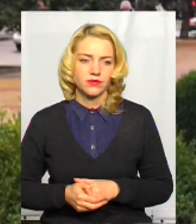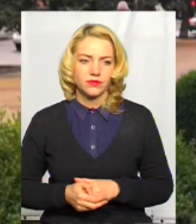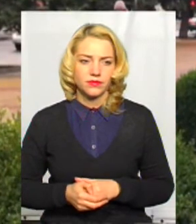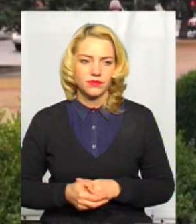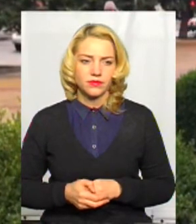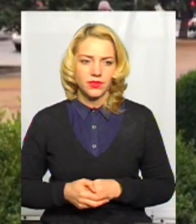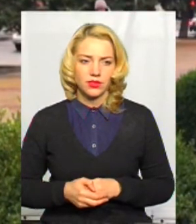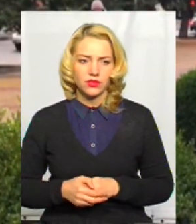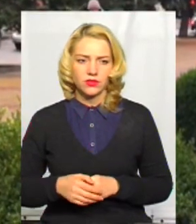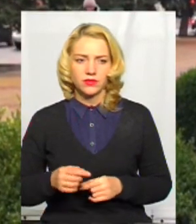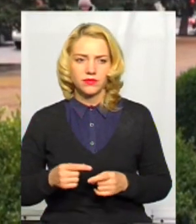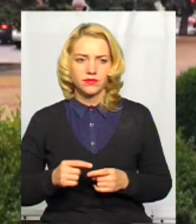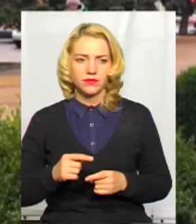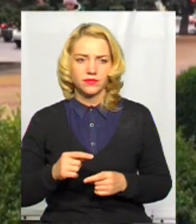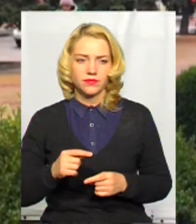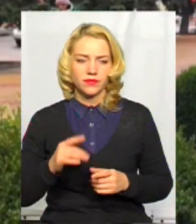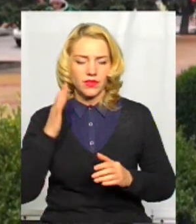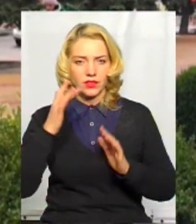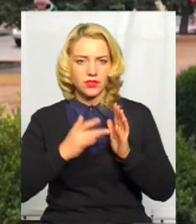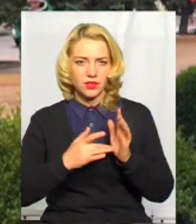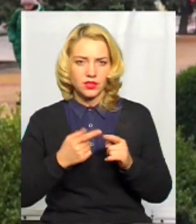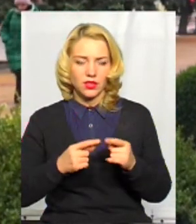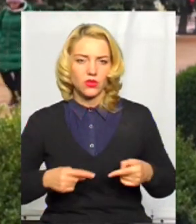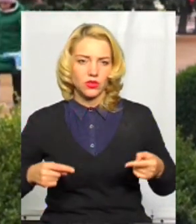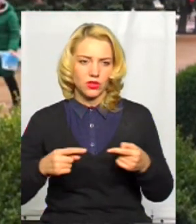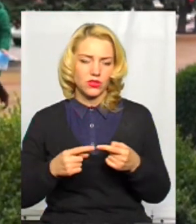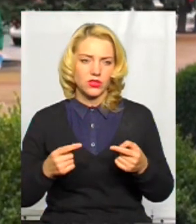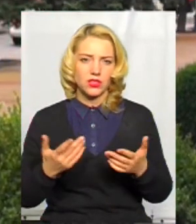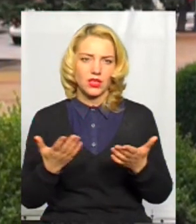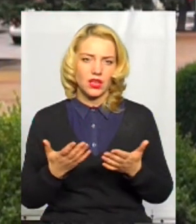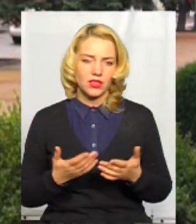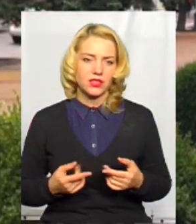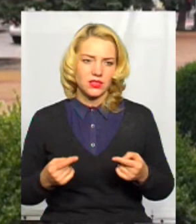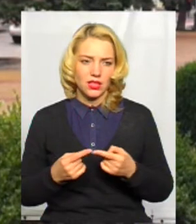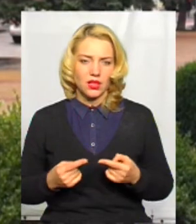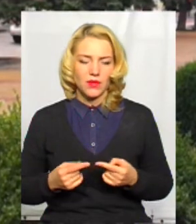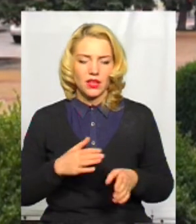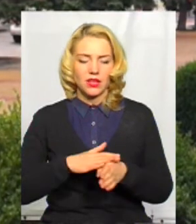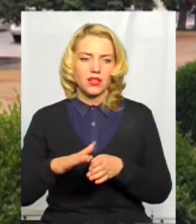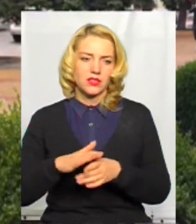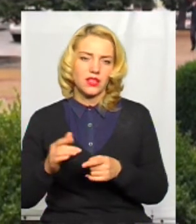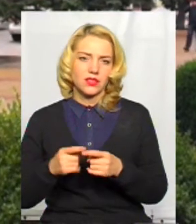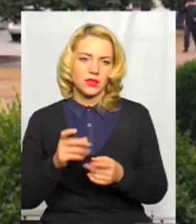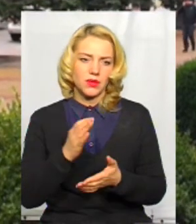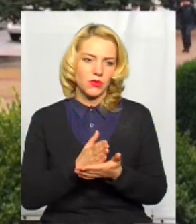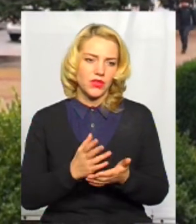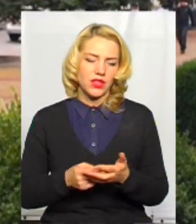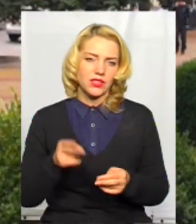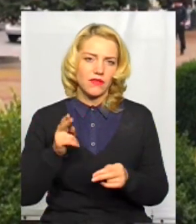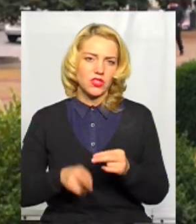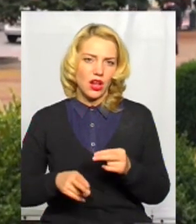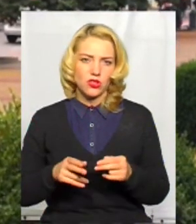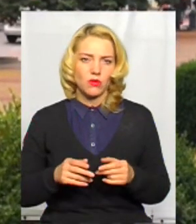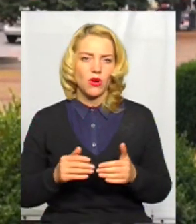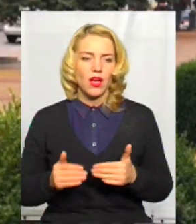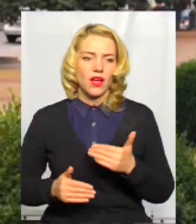визначено 4 стратегічних цілі. Конкретизуйте, будь ласка, які саме. Їх реалізація перебуває на завершальному етапі. Як